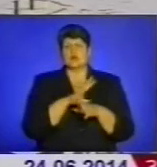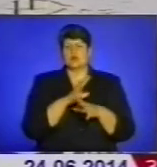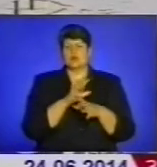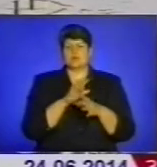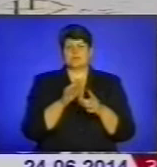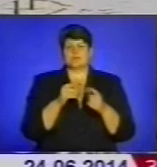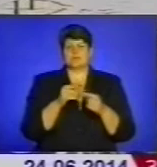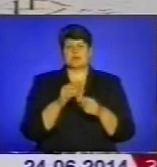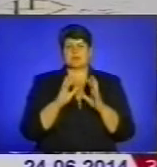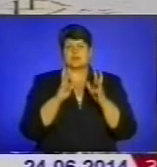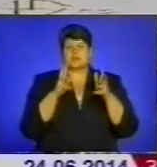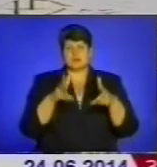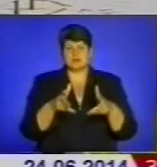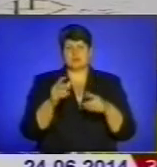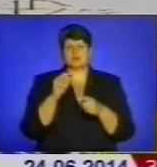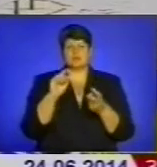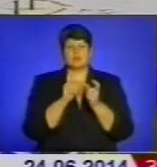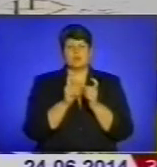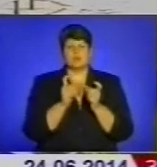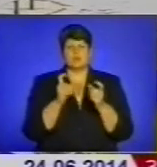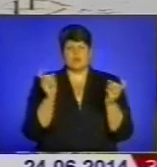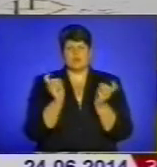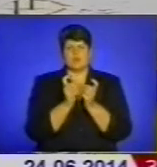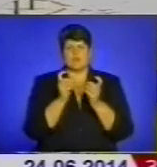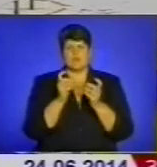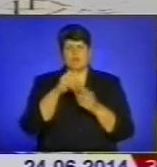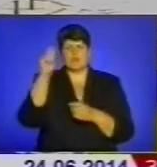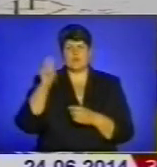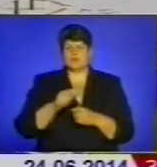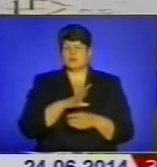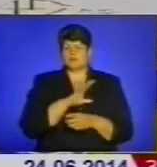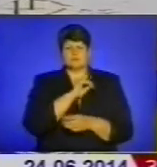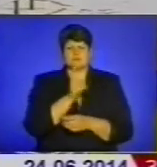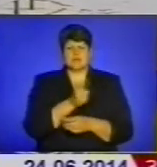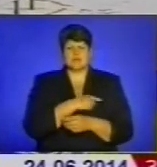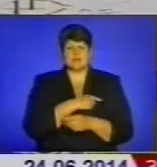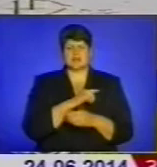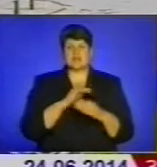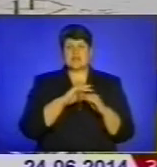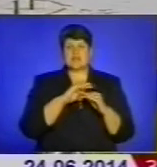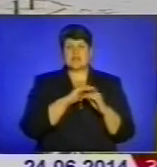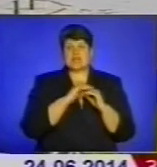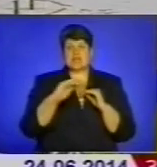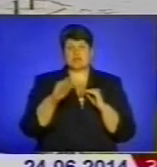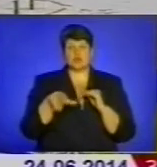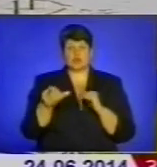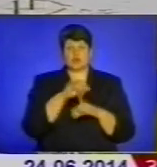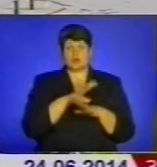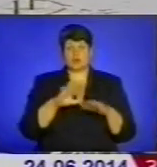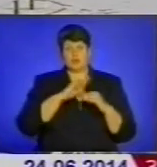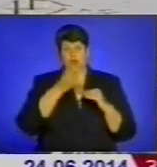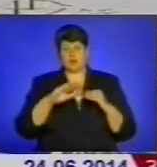і, як згадувала пані Ірина Максимів, що не було жодного тротуару, не було жодної рівної дороги. То можемо себе уявити, після 1944